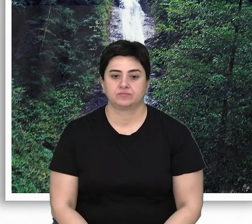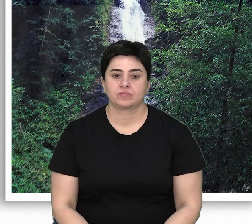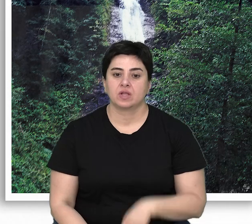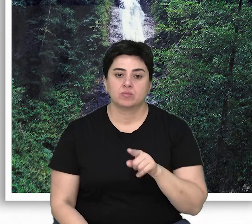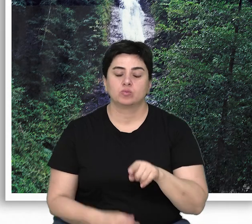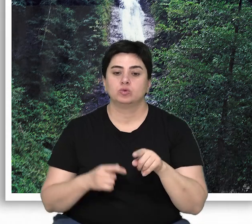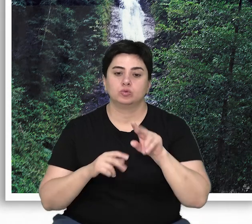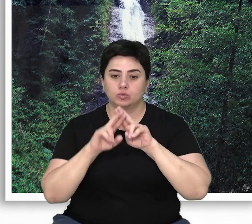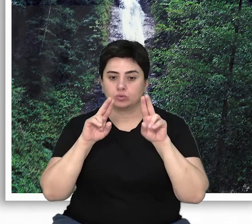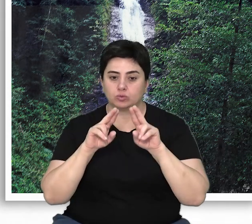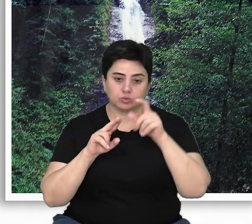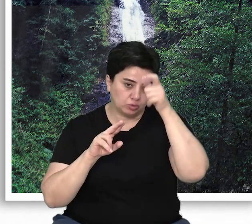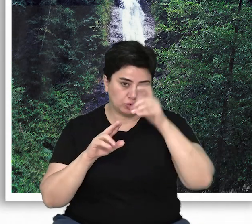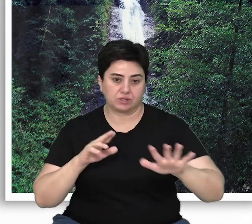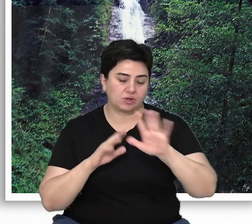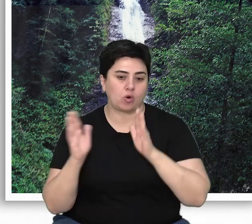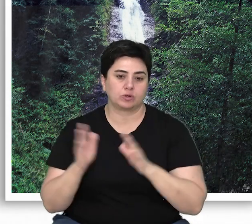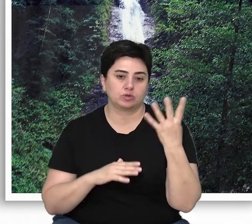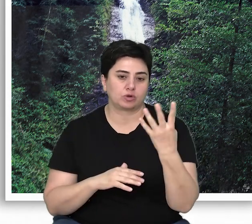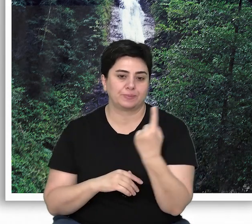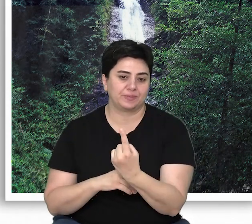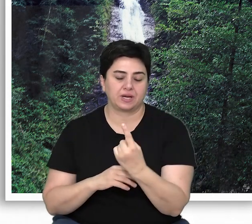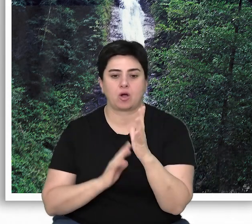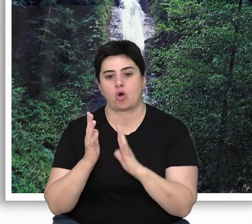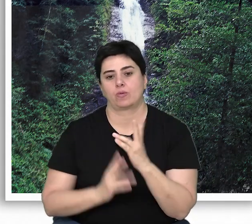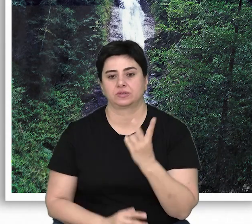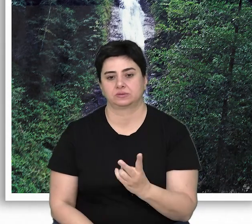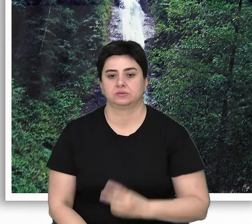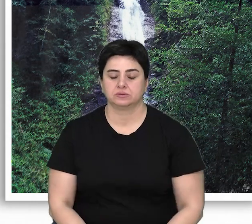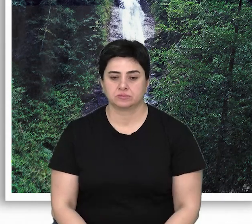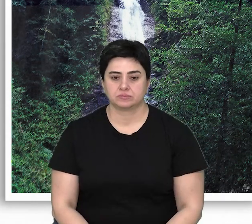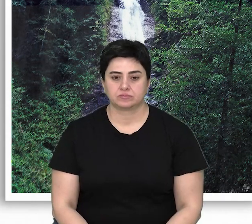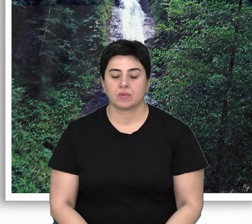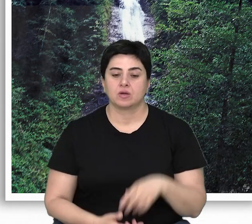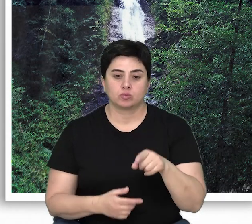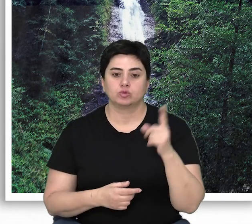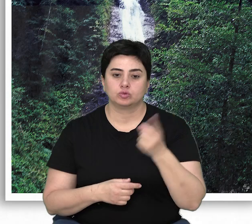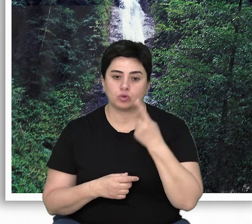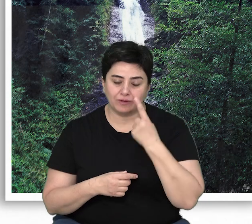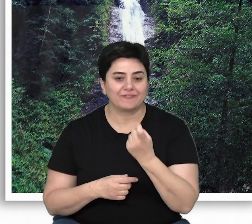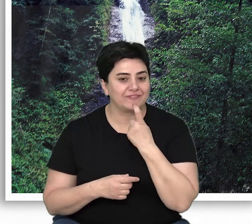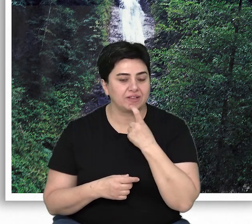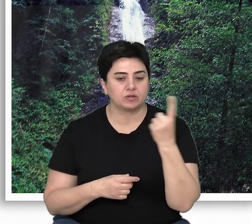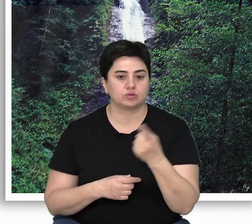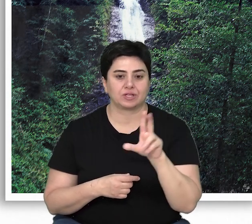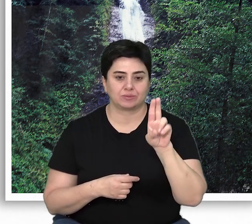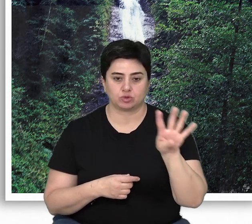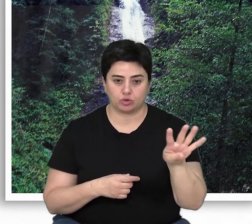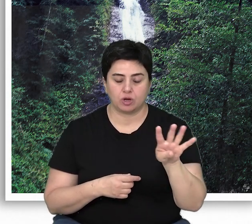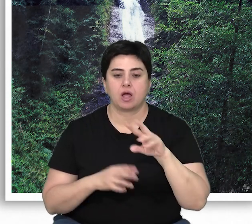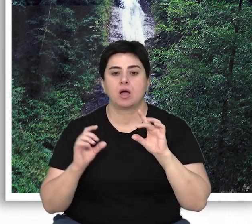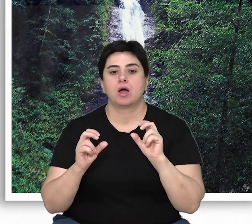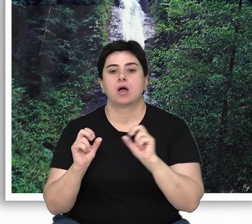Bu alan ulusal yüzü ölçümünün yaklaşık dörtte birine karşılık geliyor. Bu oran Finlandiya'da yüzde yetmiş dört,